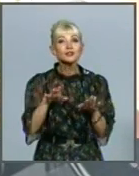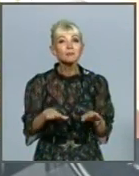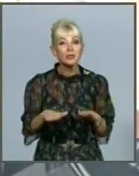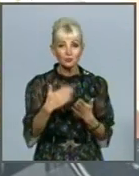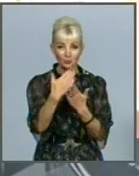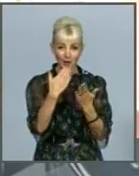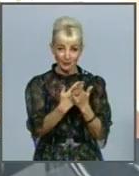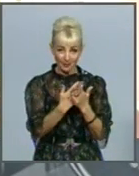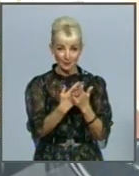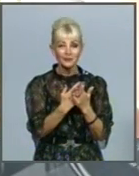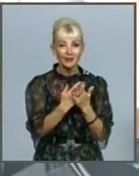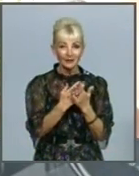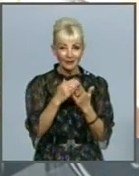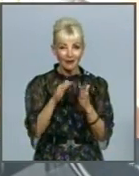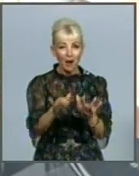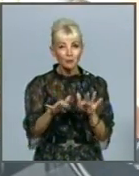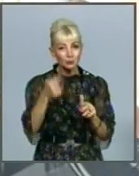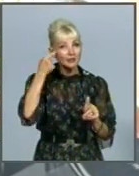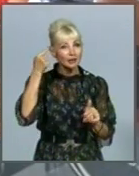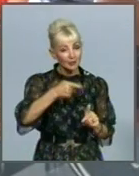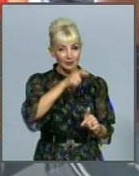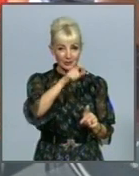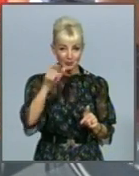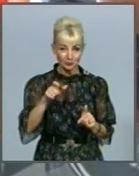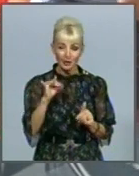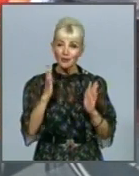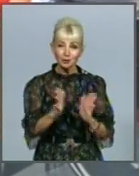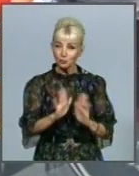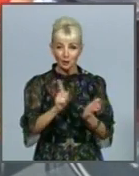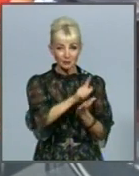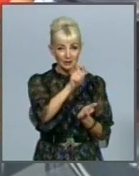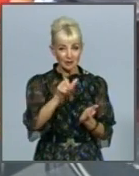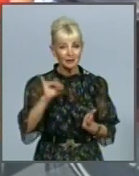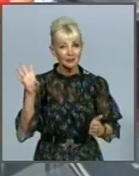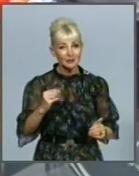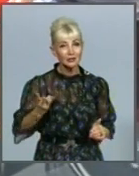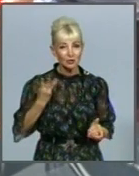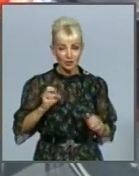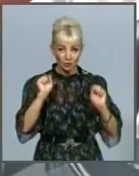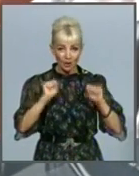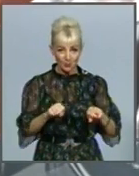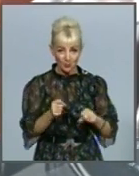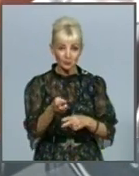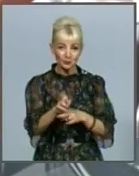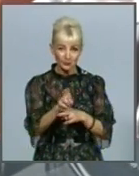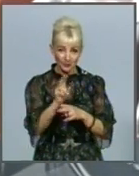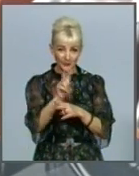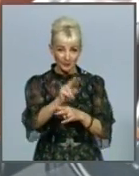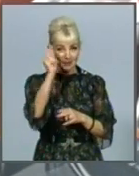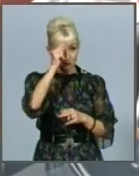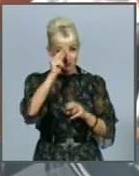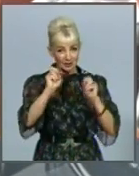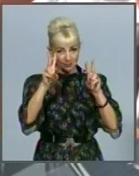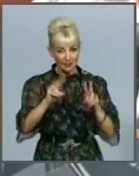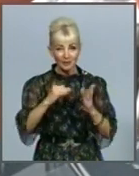програму цифрової грамотності населення. А значить, не тільки пенсіонери, а всі бажаючі можуть прийти спеціальне навчання та